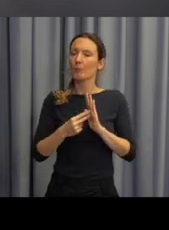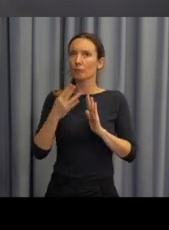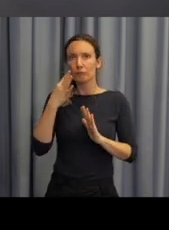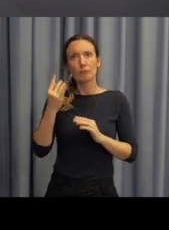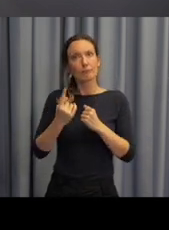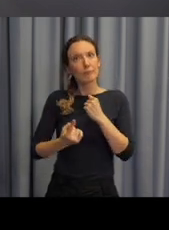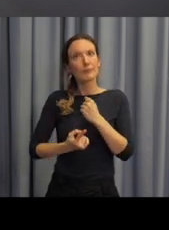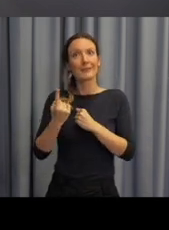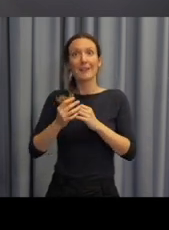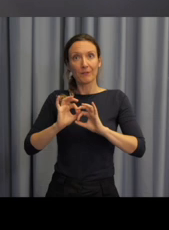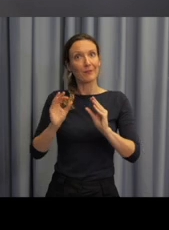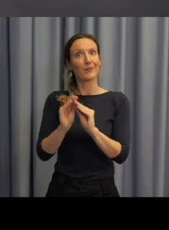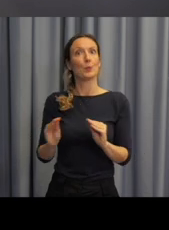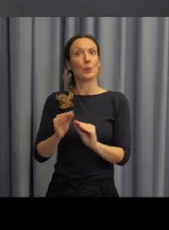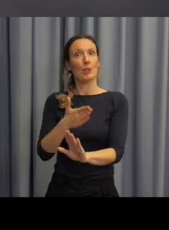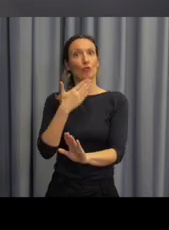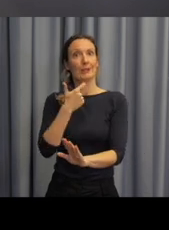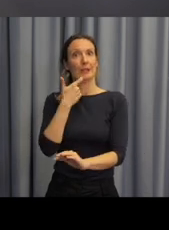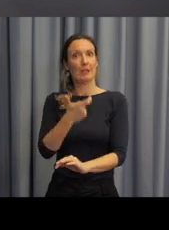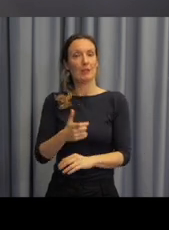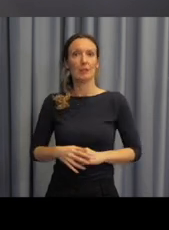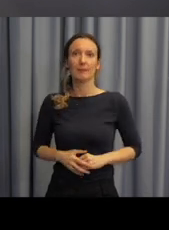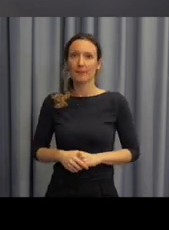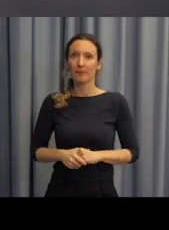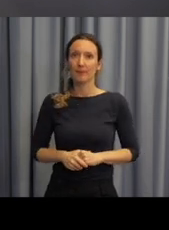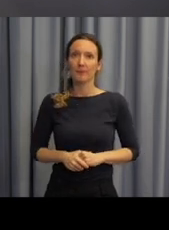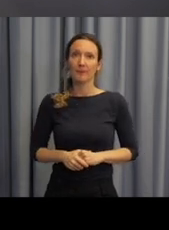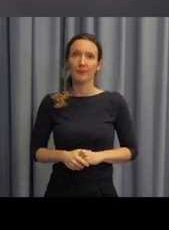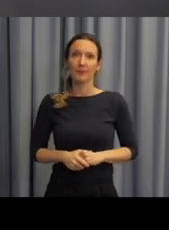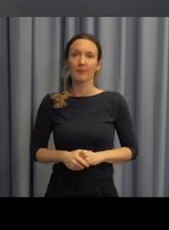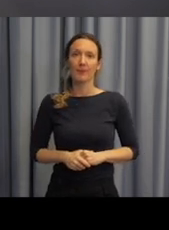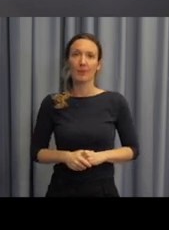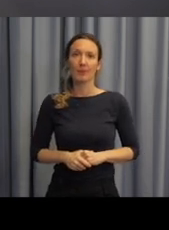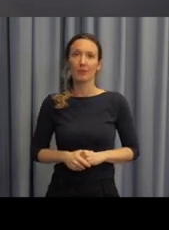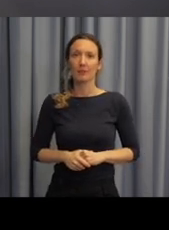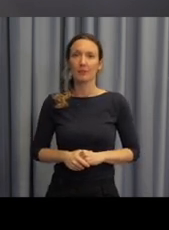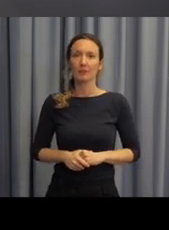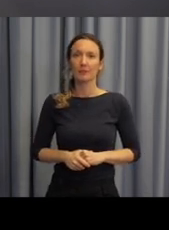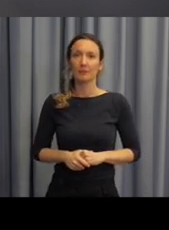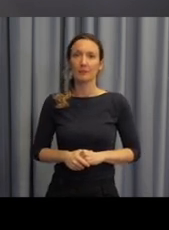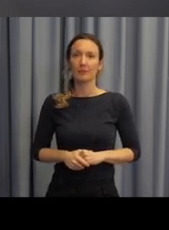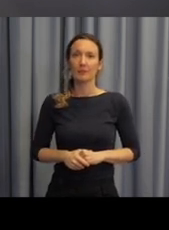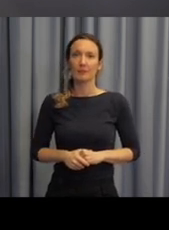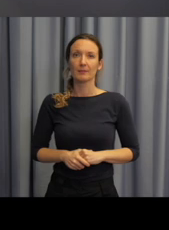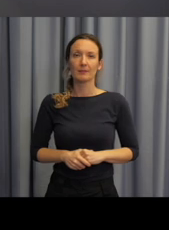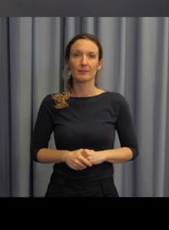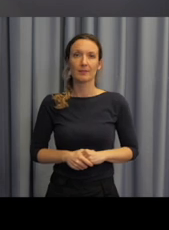pracovat s češtinou. Je to pomůcka pro učitele, která mu má pomoc